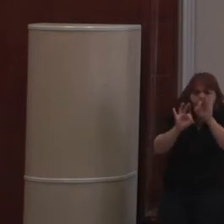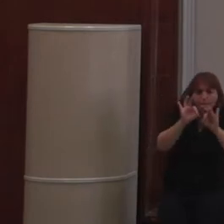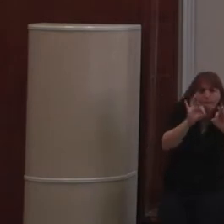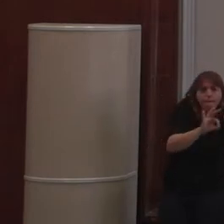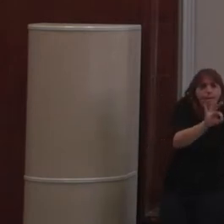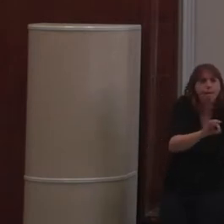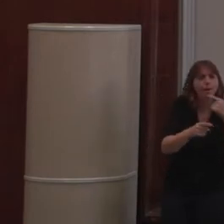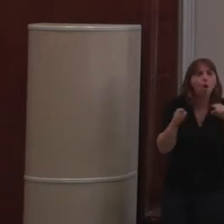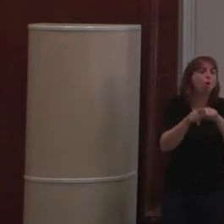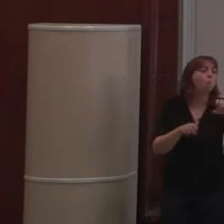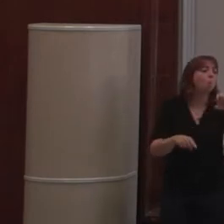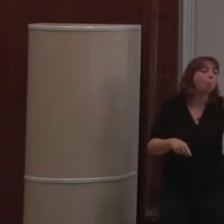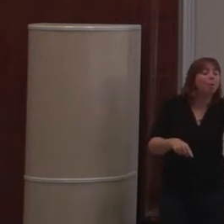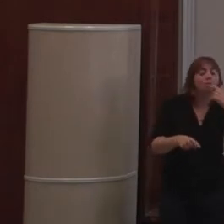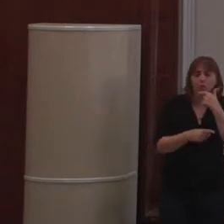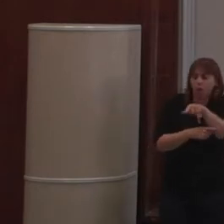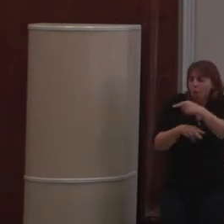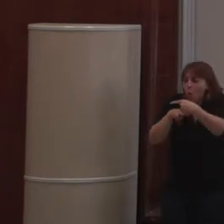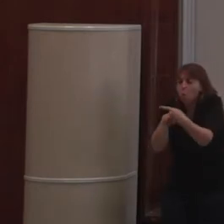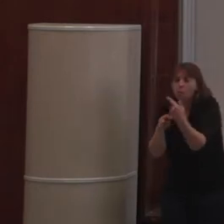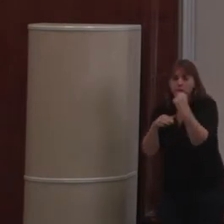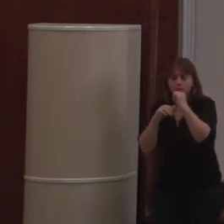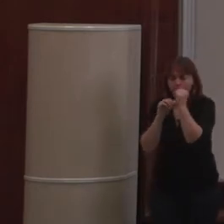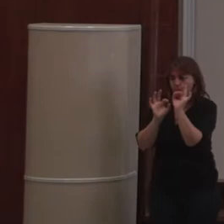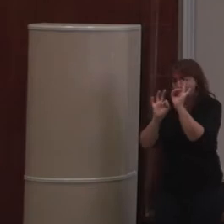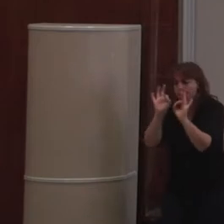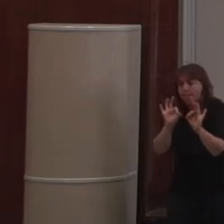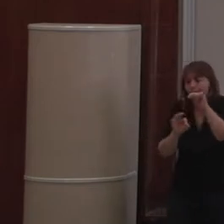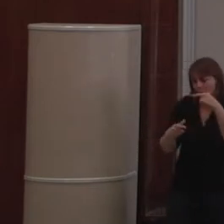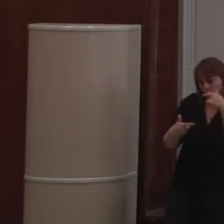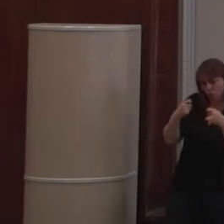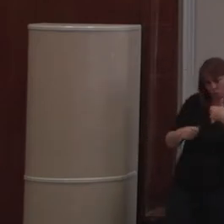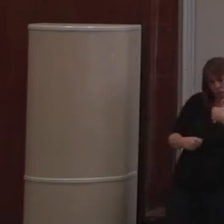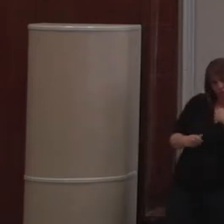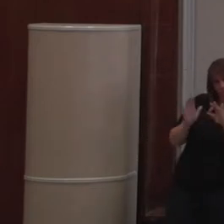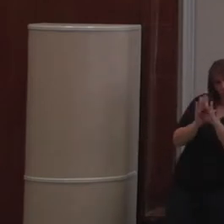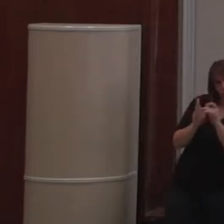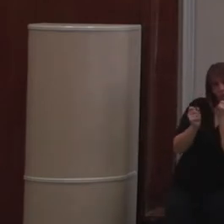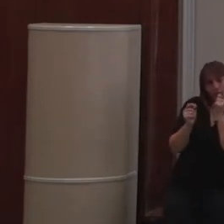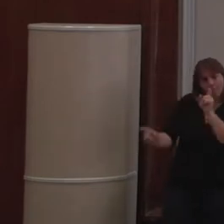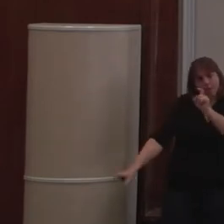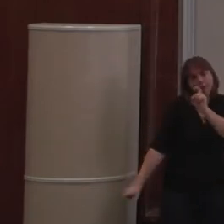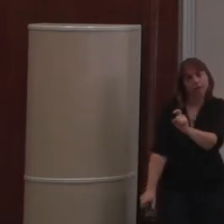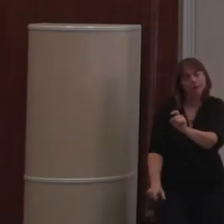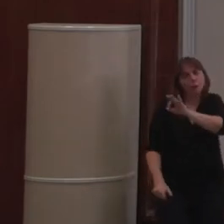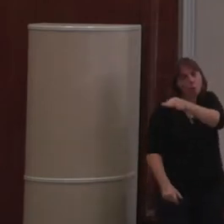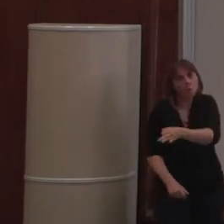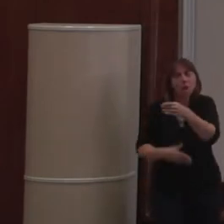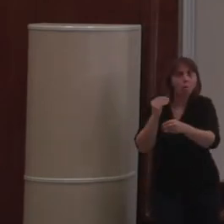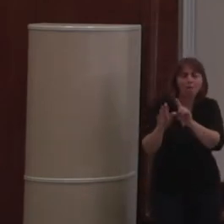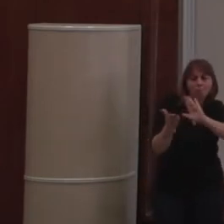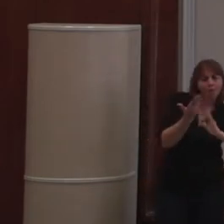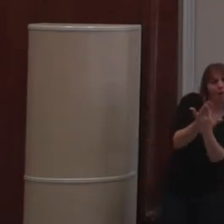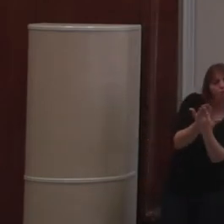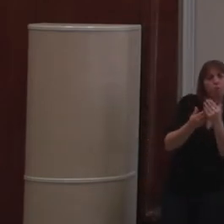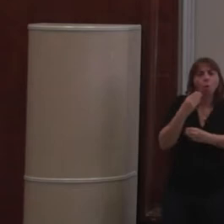outils-là sont des outils configurables. C'est-à-dire qu'ils doivent être flexibles. On va pouvoir dire, je veux activer telle fonctionnalité ou je ne pas. Je veux rajouter quelque chose de nouveau.